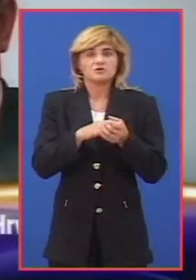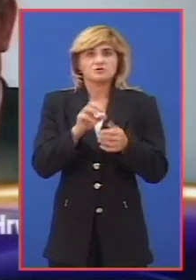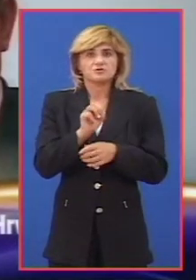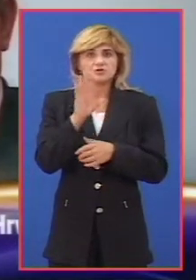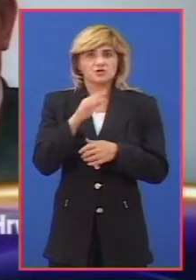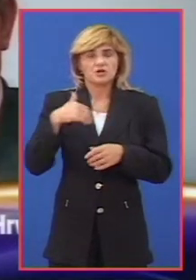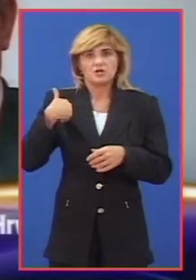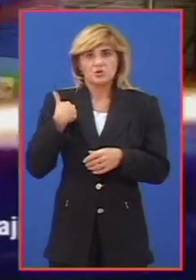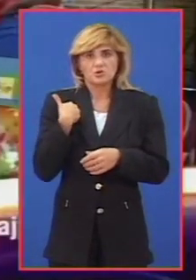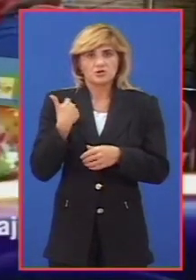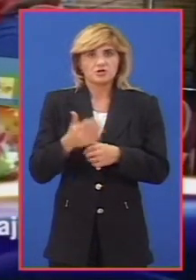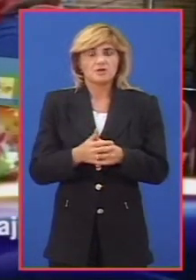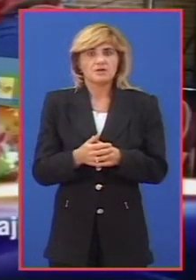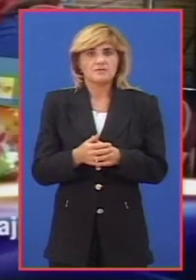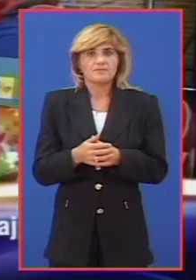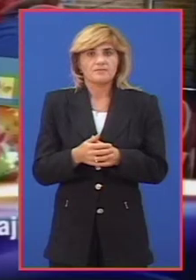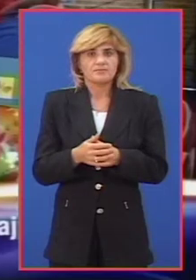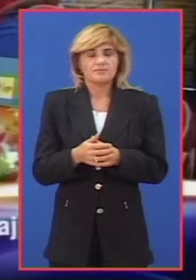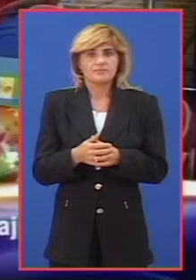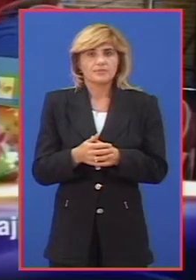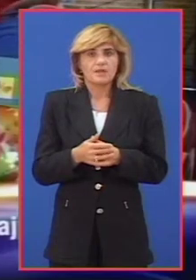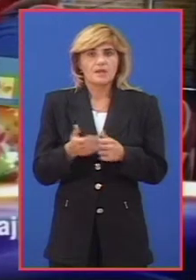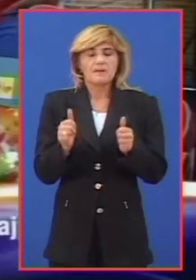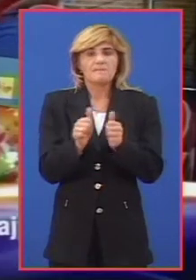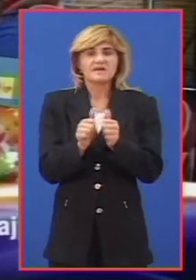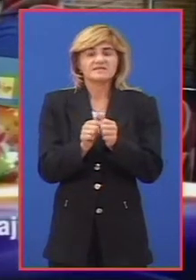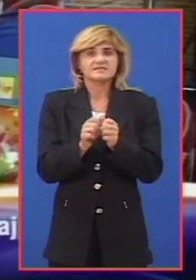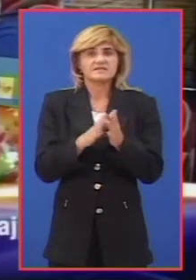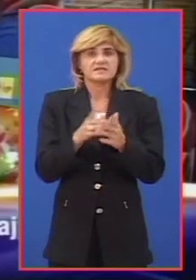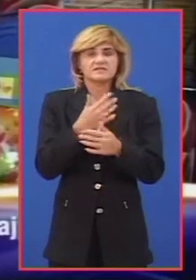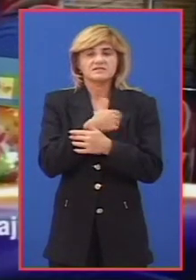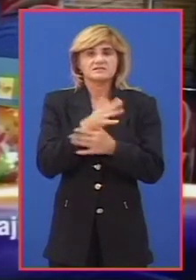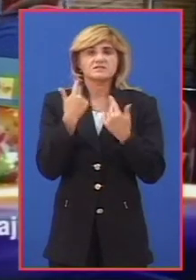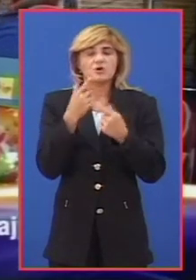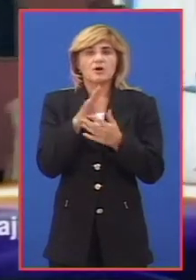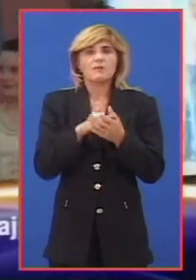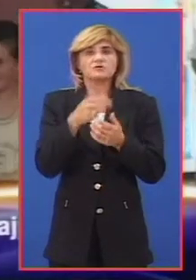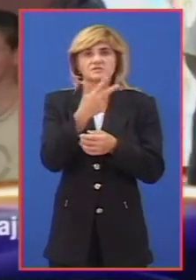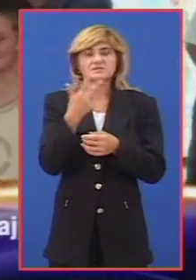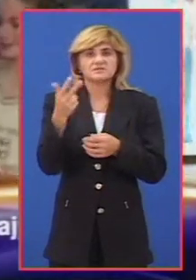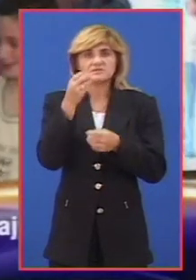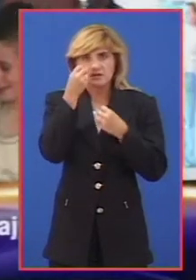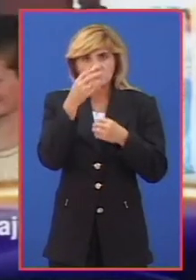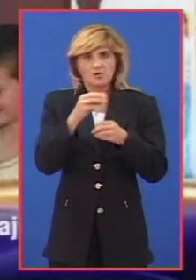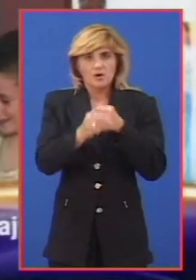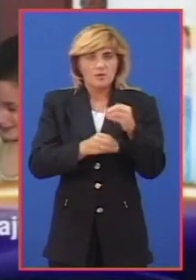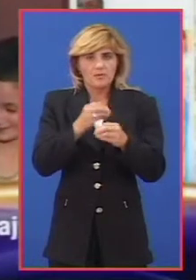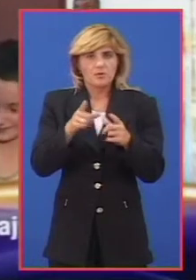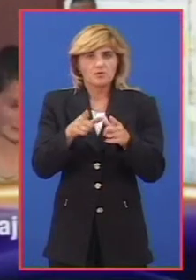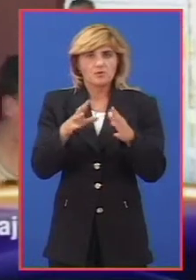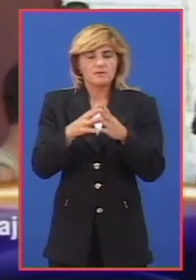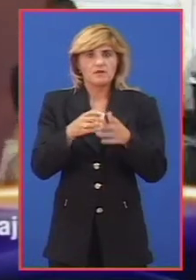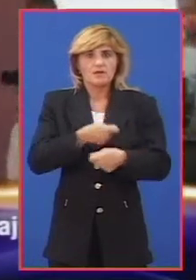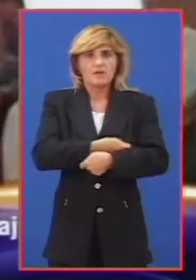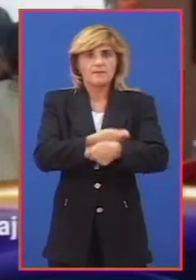14 učenika. Mesna zajednica Zorka je za 33 najugroženije porodice u naselju